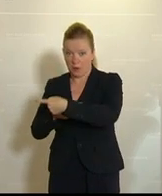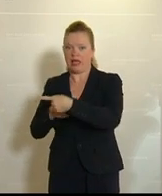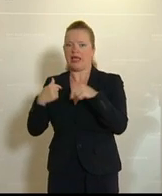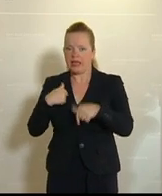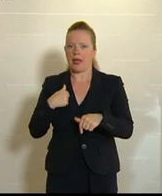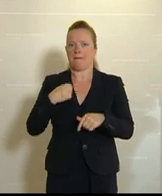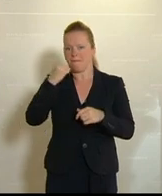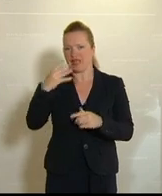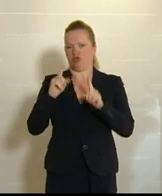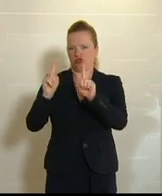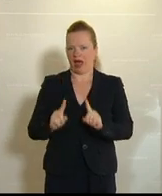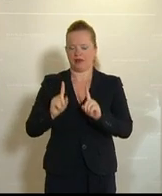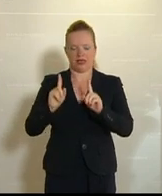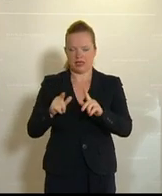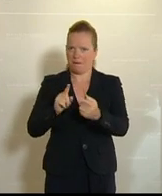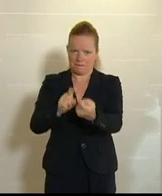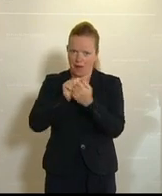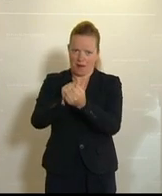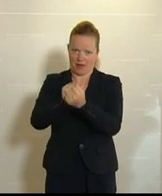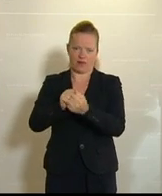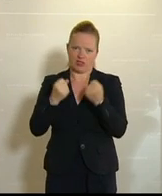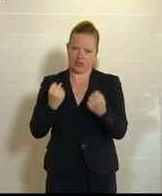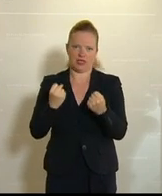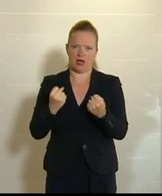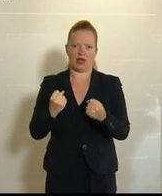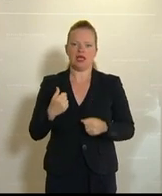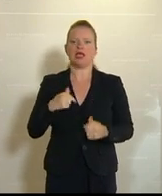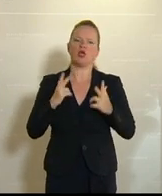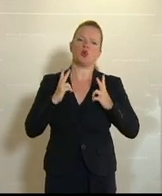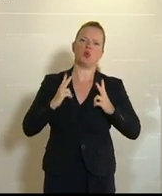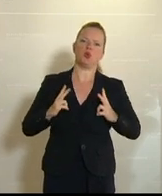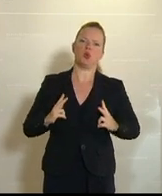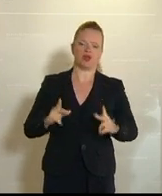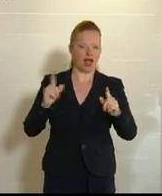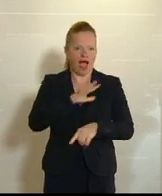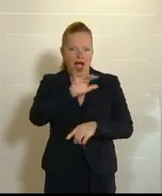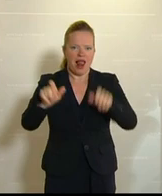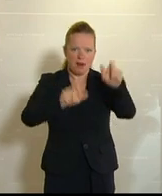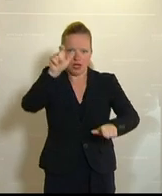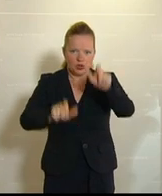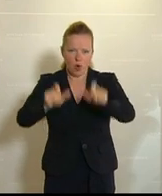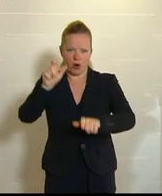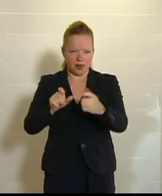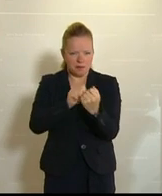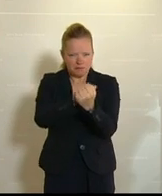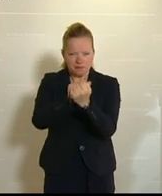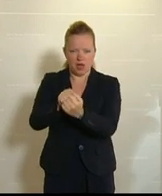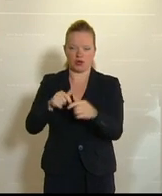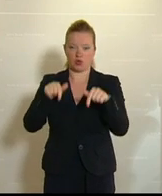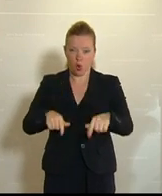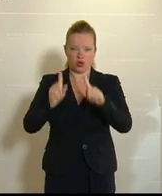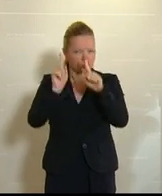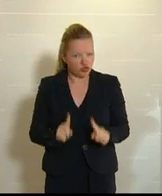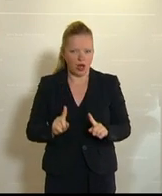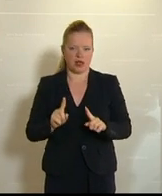Missstände abzusetzen. Ich hätte keine Ruhe mehr gegeben und mich mit allen angelegt, die dazu einen Beitrag leisten, dass diese Zustände